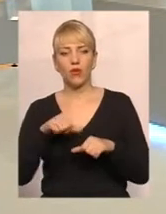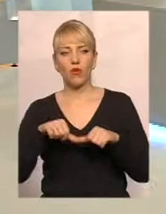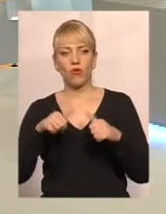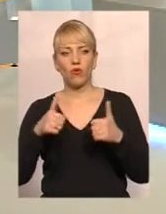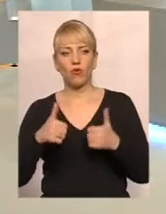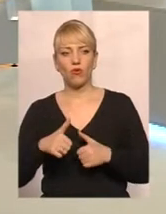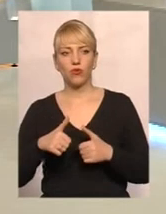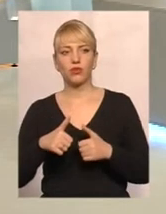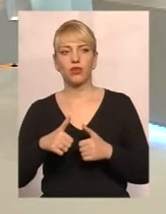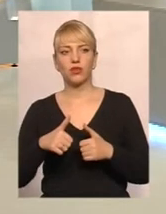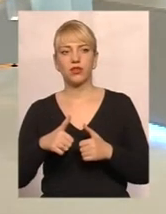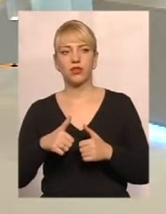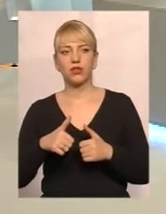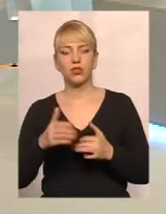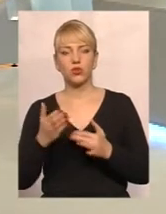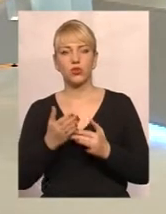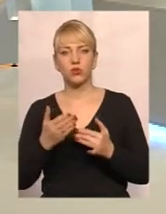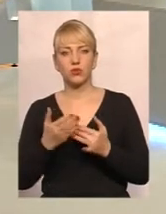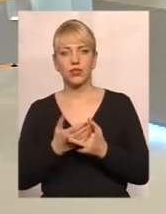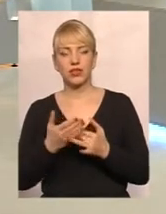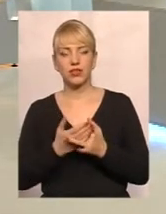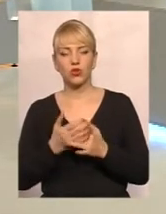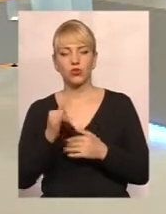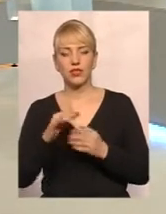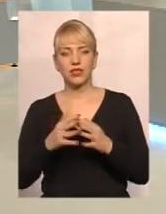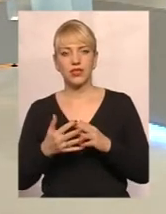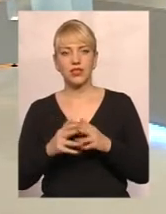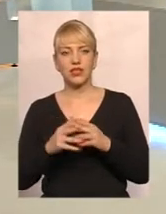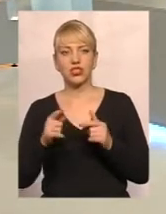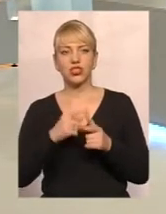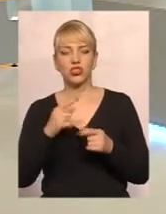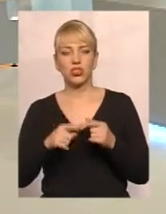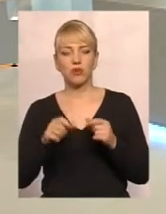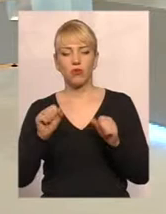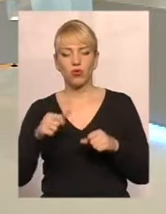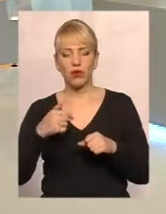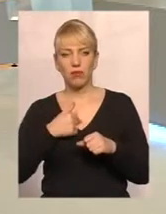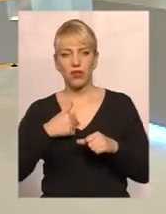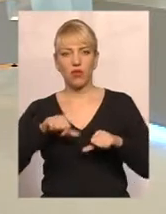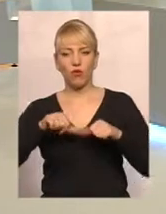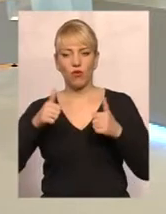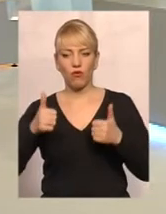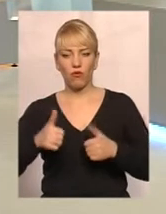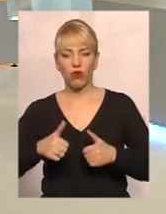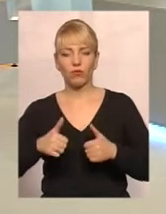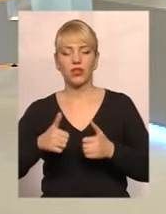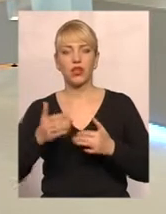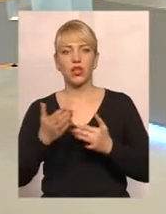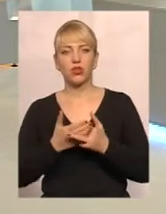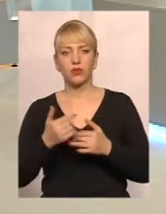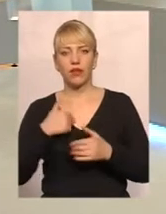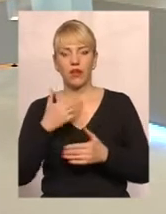Я так розумію, людина не прописана в селі, живе. Чи можна мені оформити субсидію якось? Я